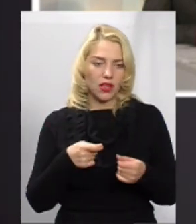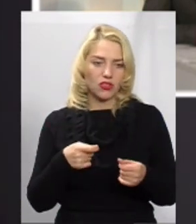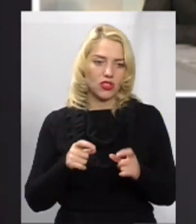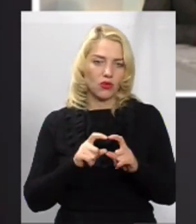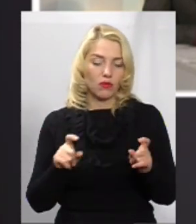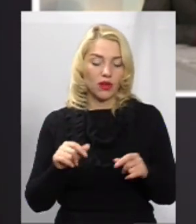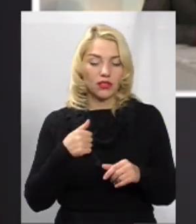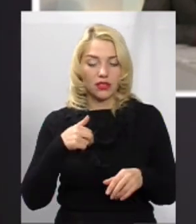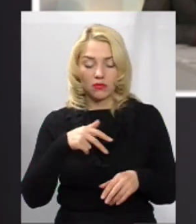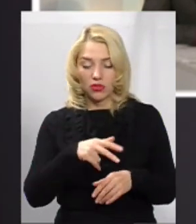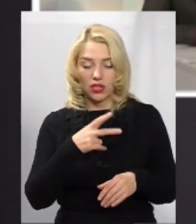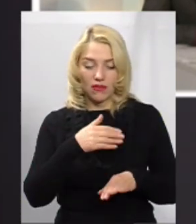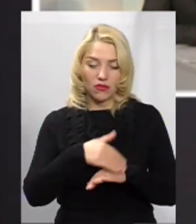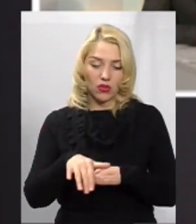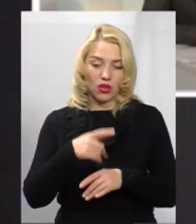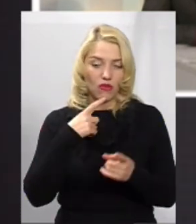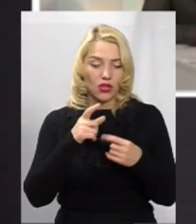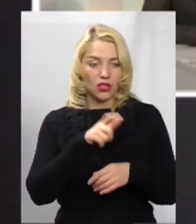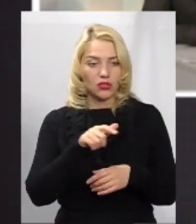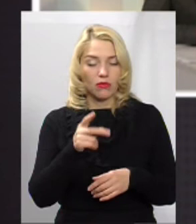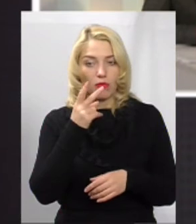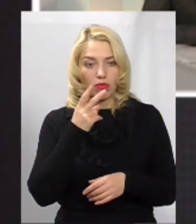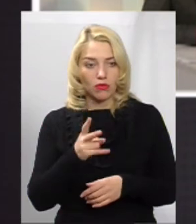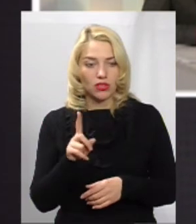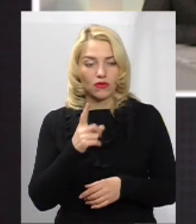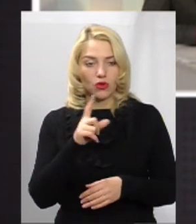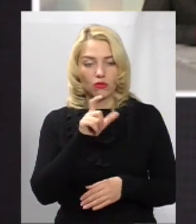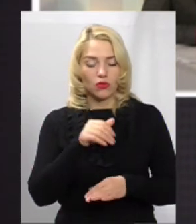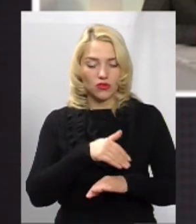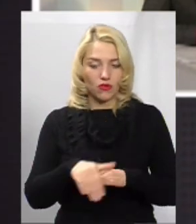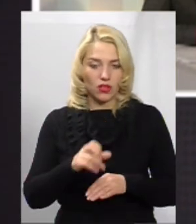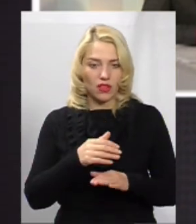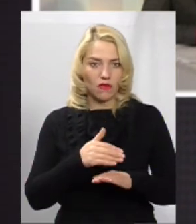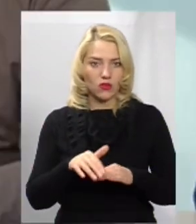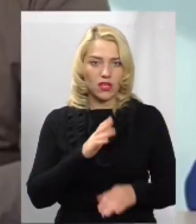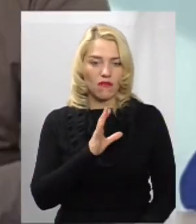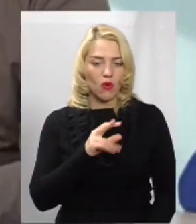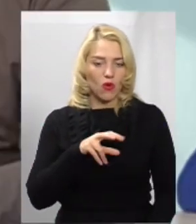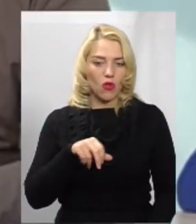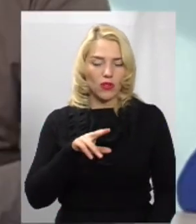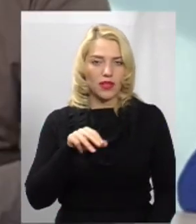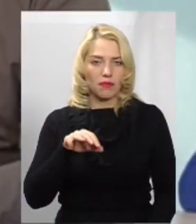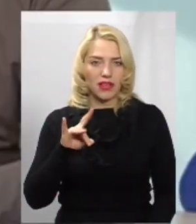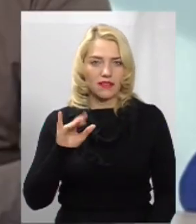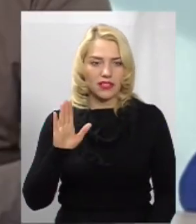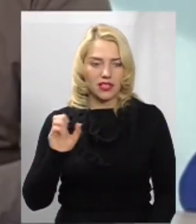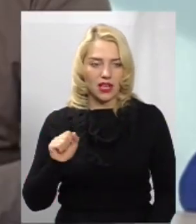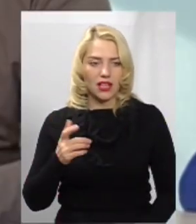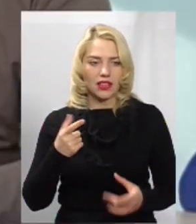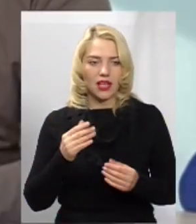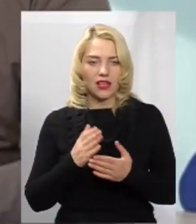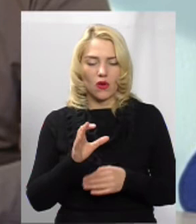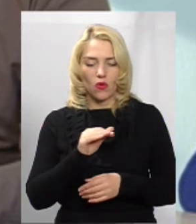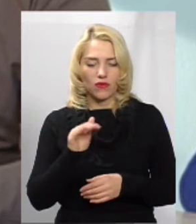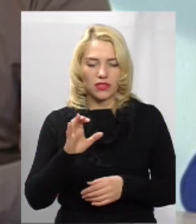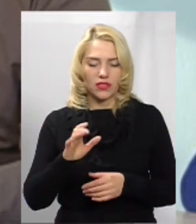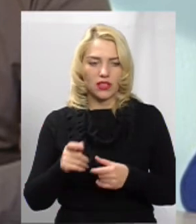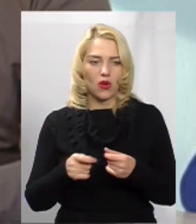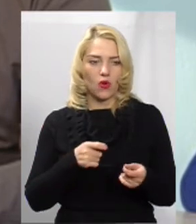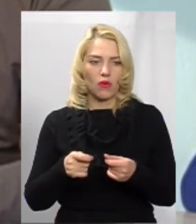управляючих